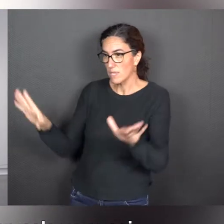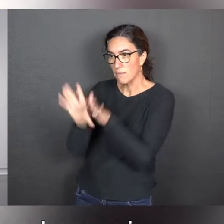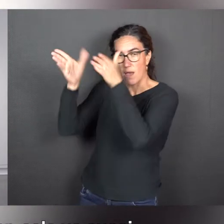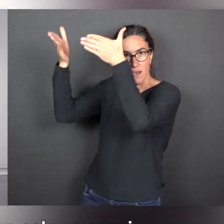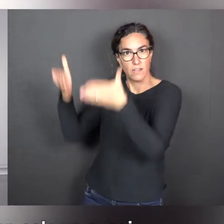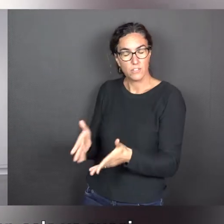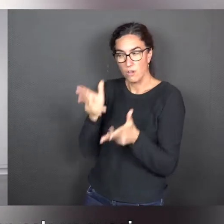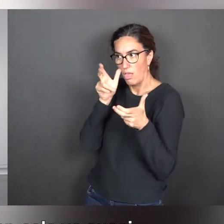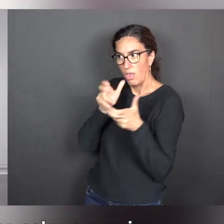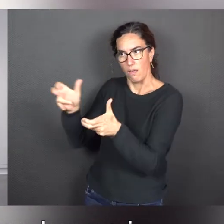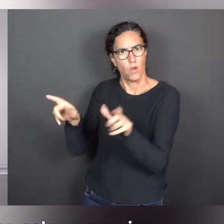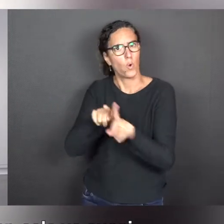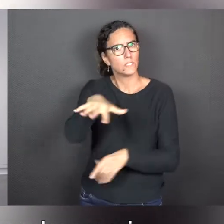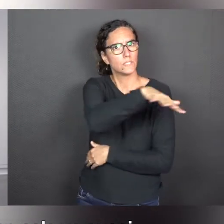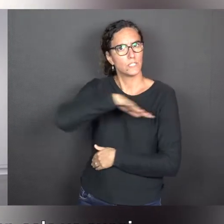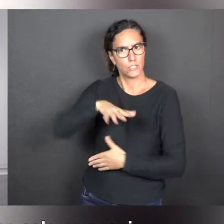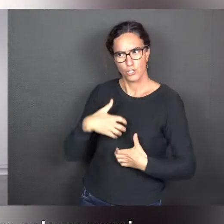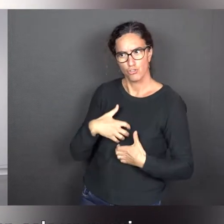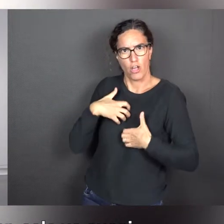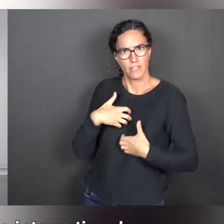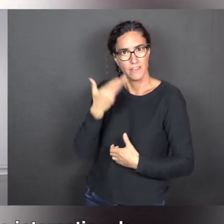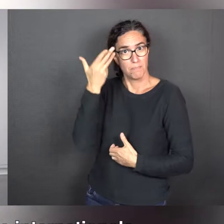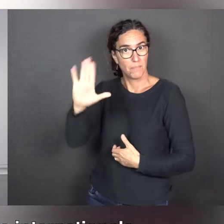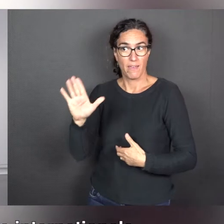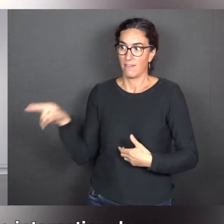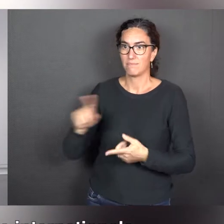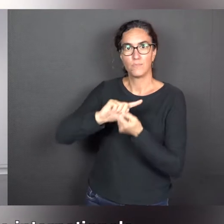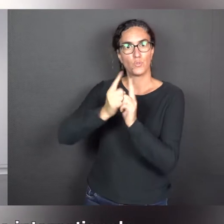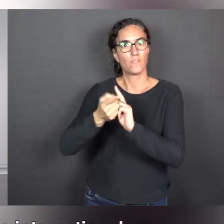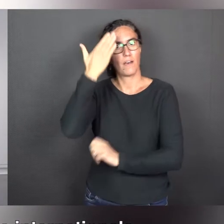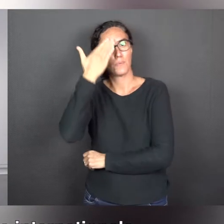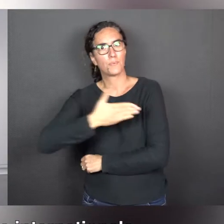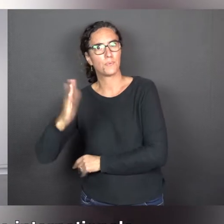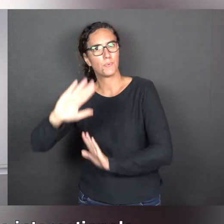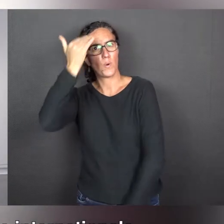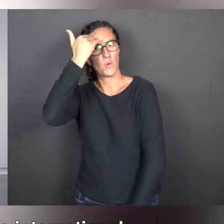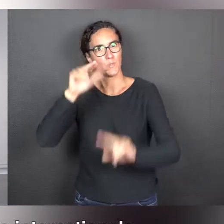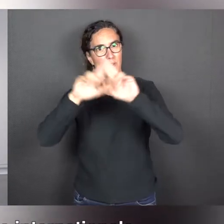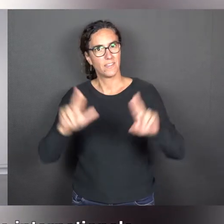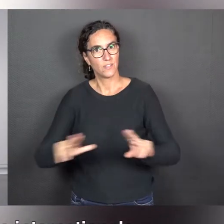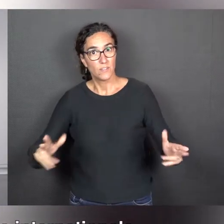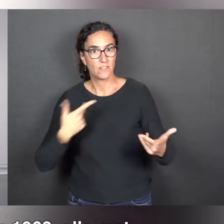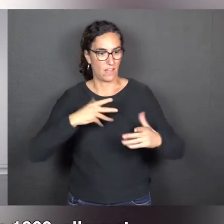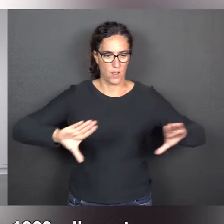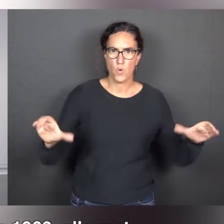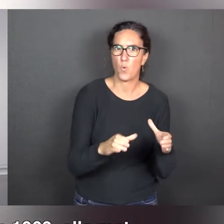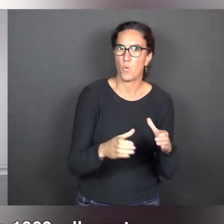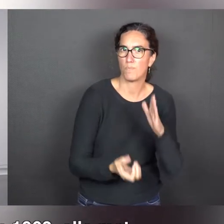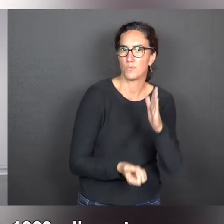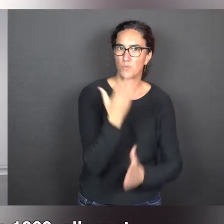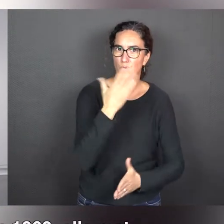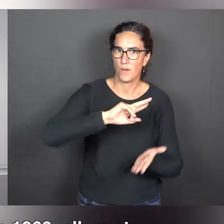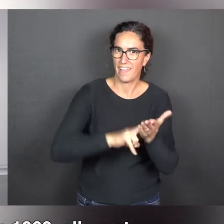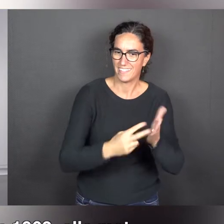fasciner, ça va aussi beaucoup choquer. En tous les cas, ça va lui offrir une reconnaissance internationale et elle va rentrer dans le groupe des Nouveaux